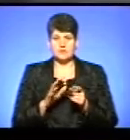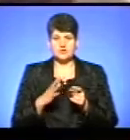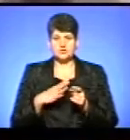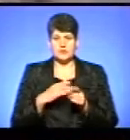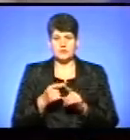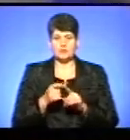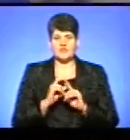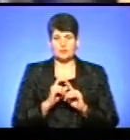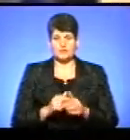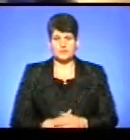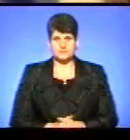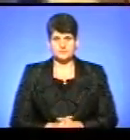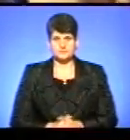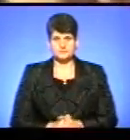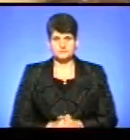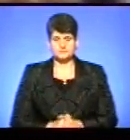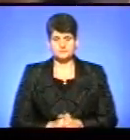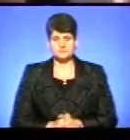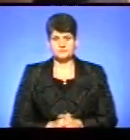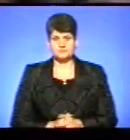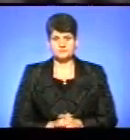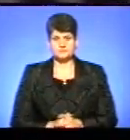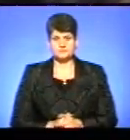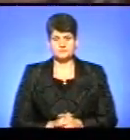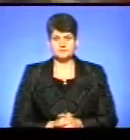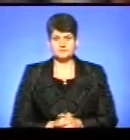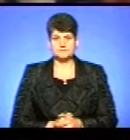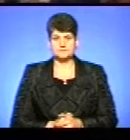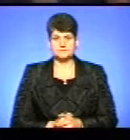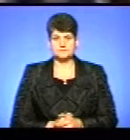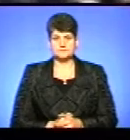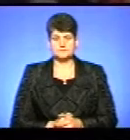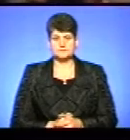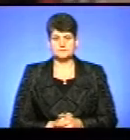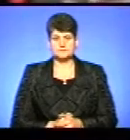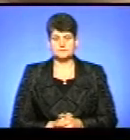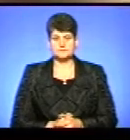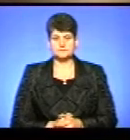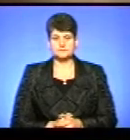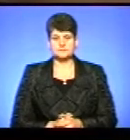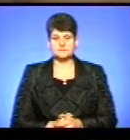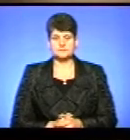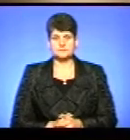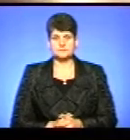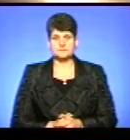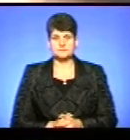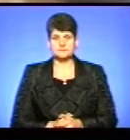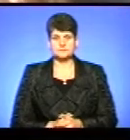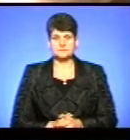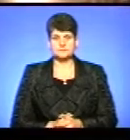рік».